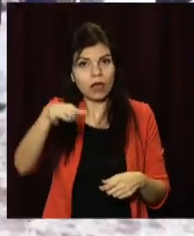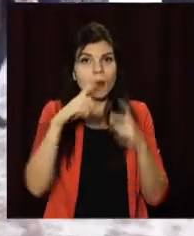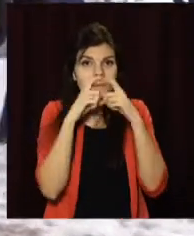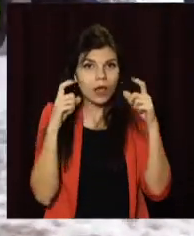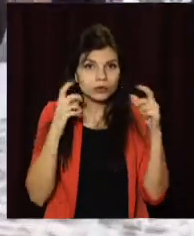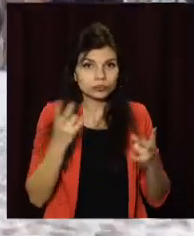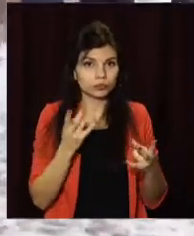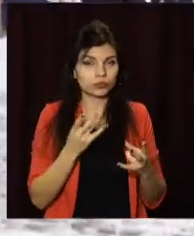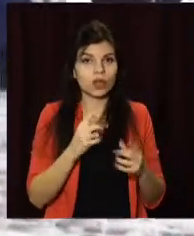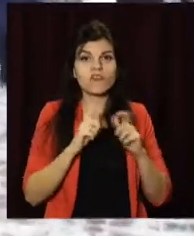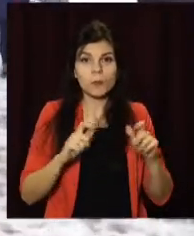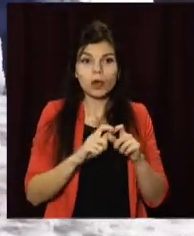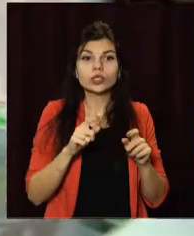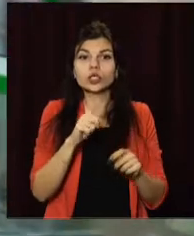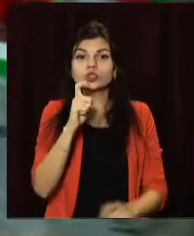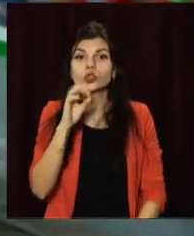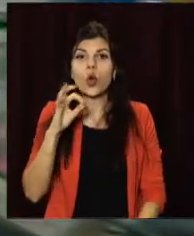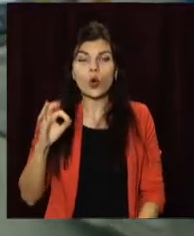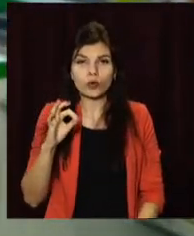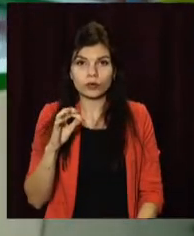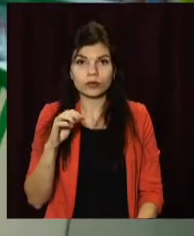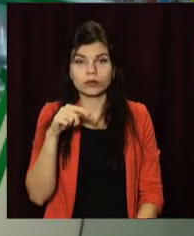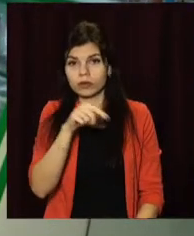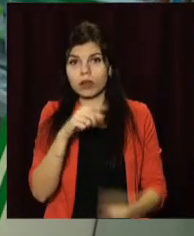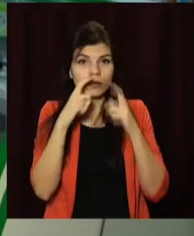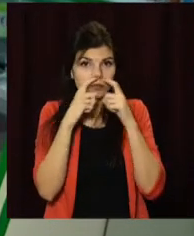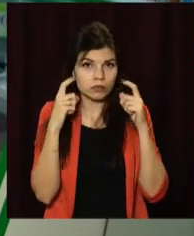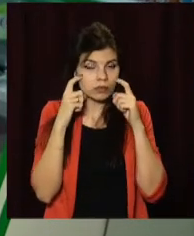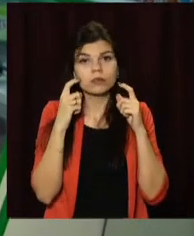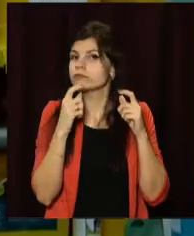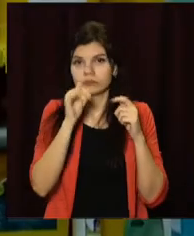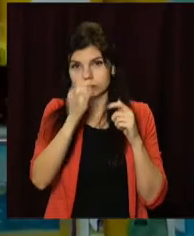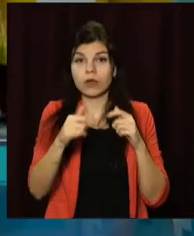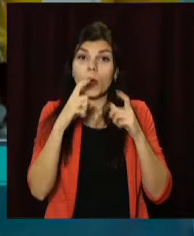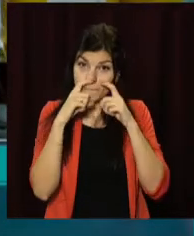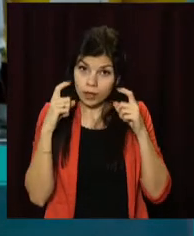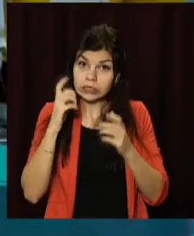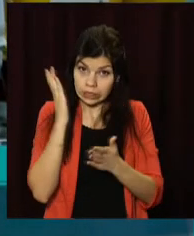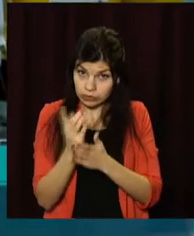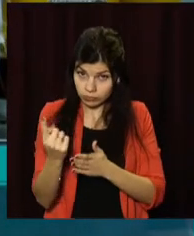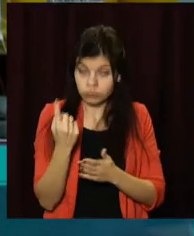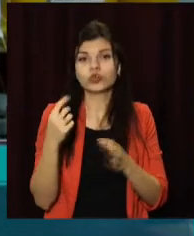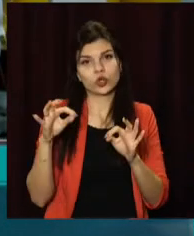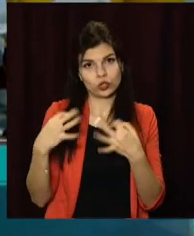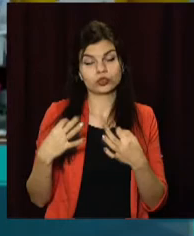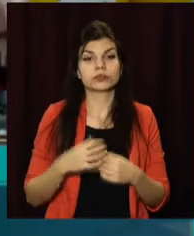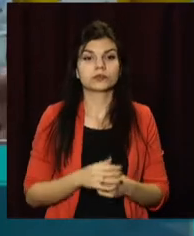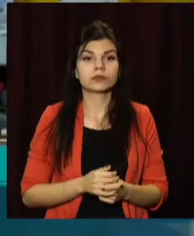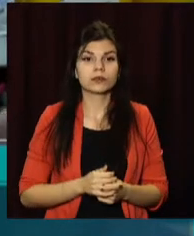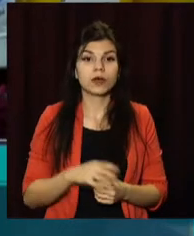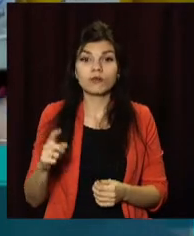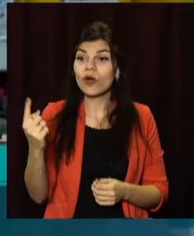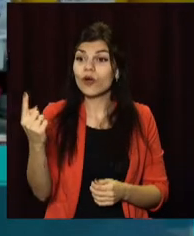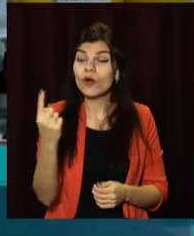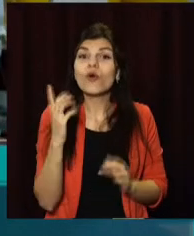зоотуварів відвідувачів без маски не обслуговують принципово. Коли вони заходять і вони ще хочуть вдягти маску тут,